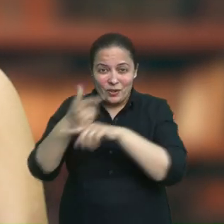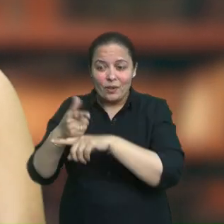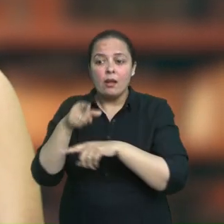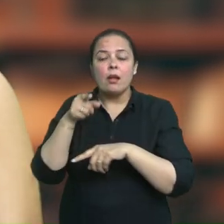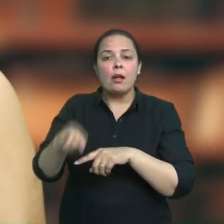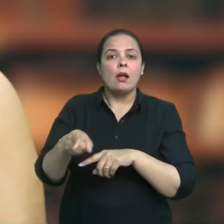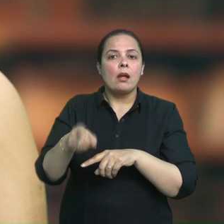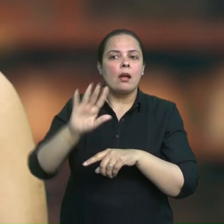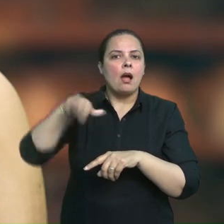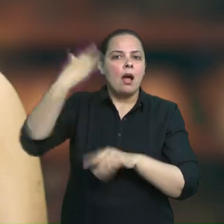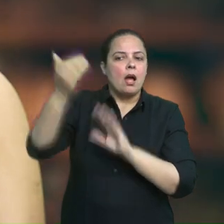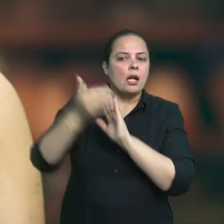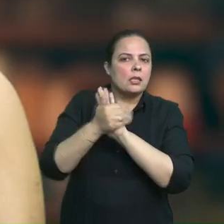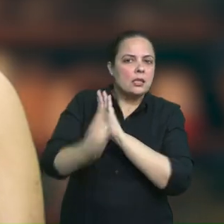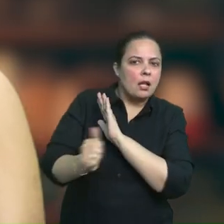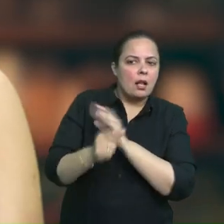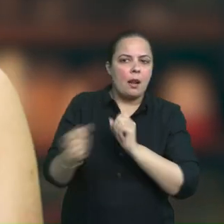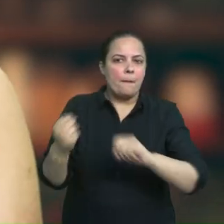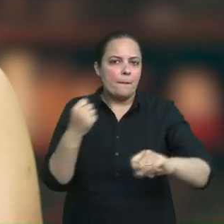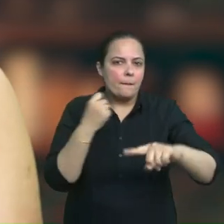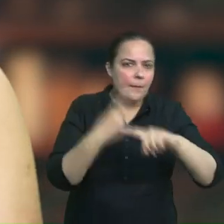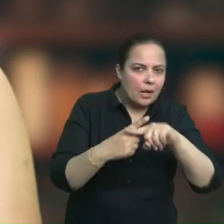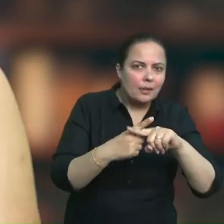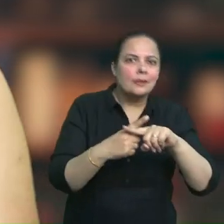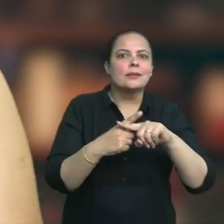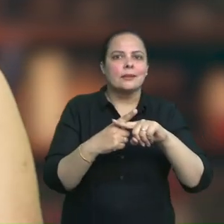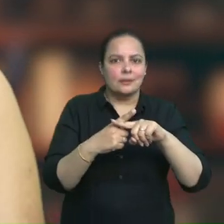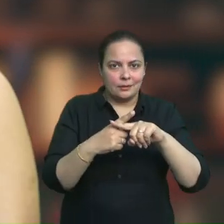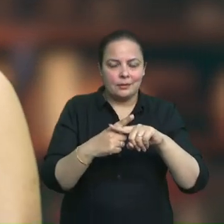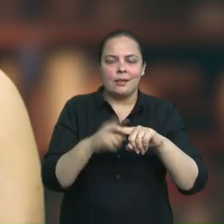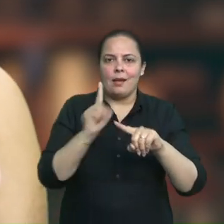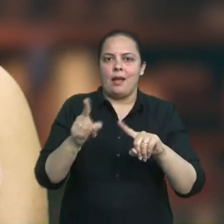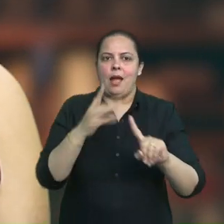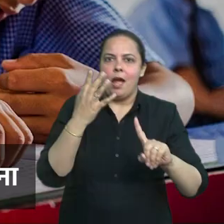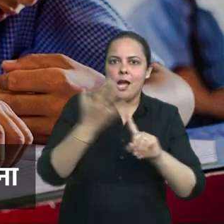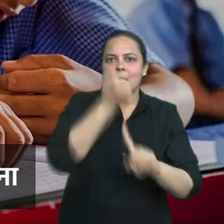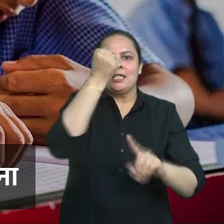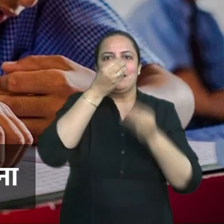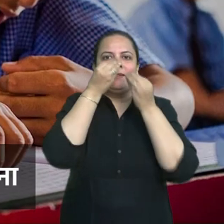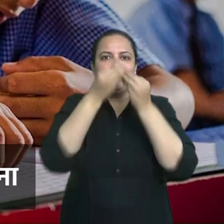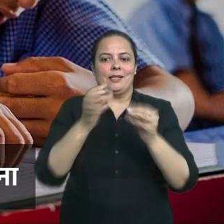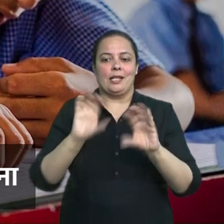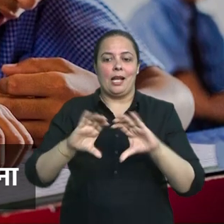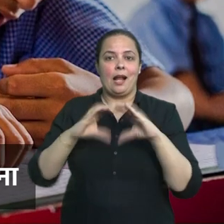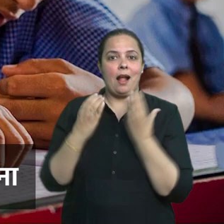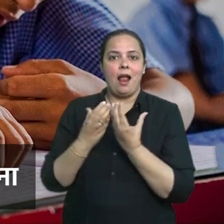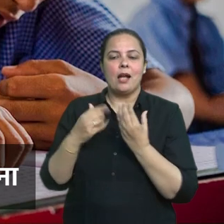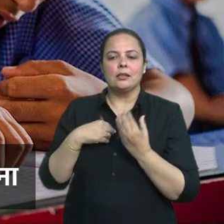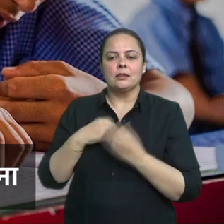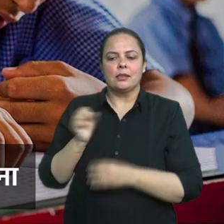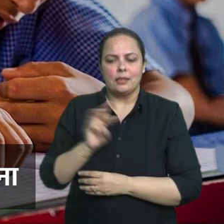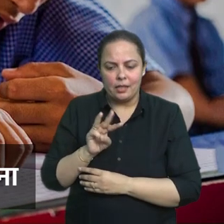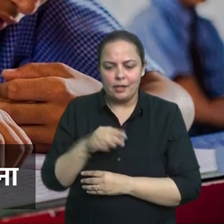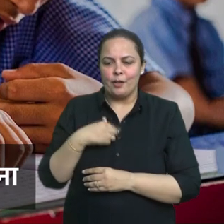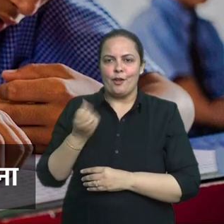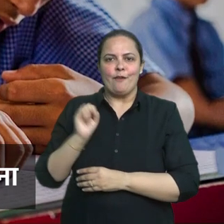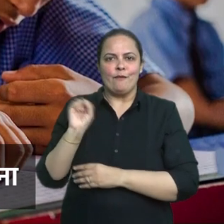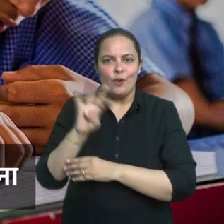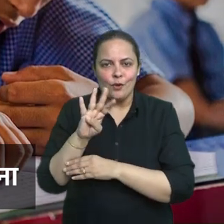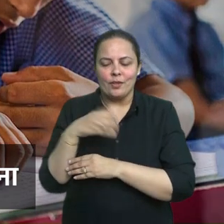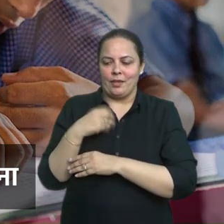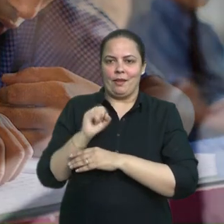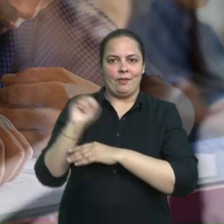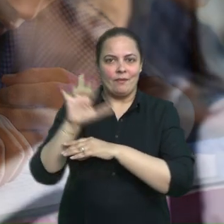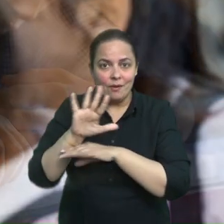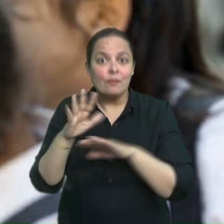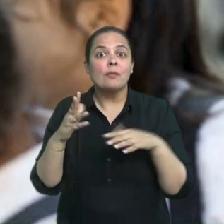जो विशेश रूप से कक्षा अनुसार प्रतिफलों को न सीखने के कारण पढ़ाई में पीछे रह जाते हैं ये स्कूल छोड़